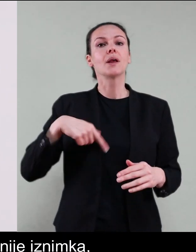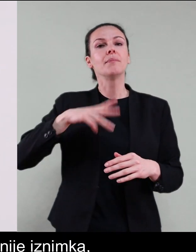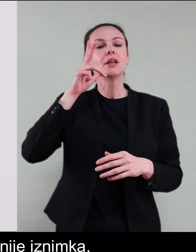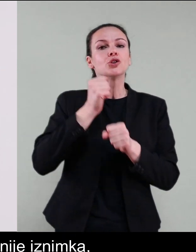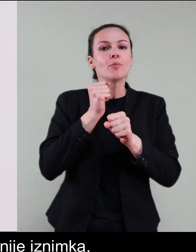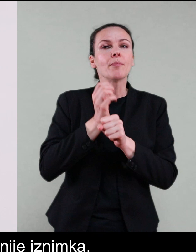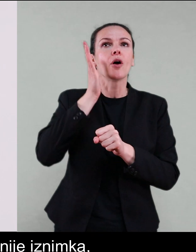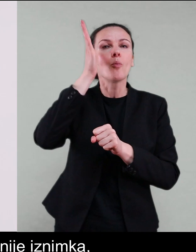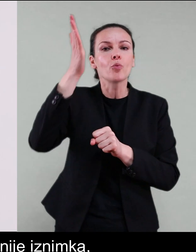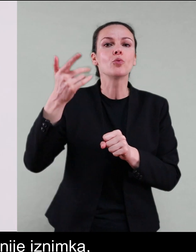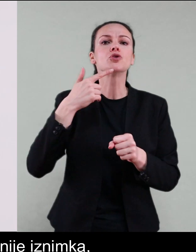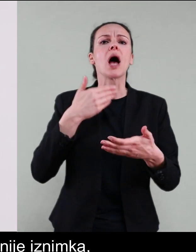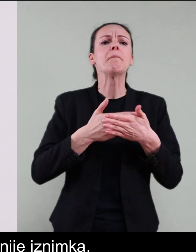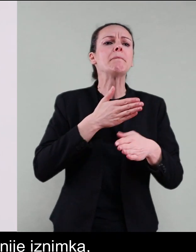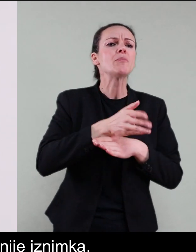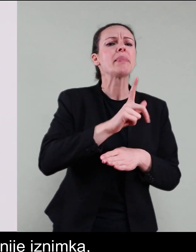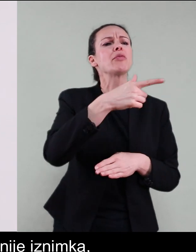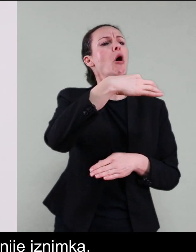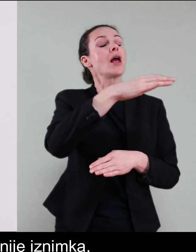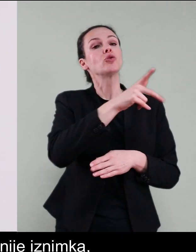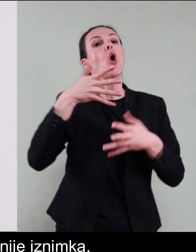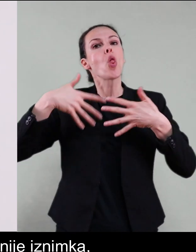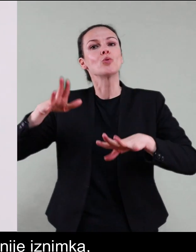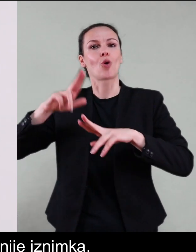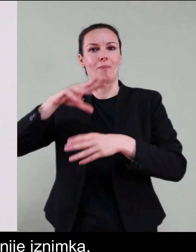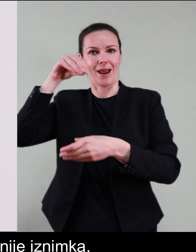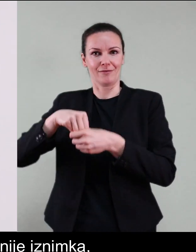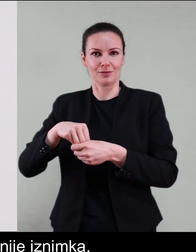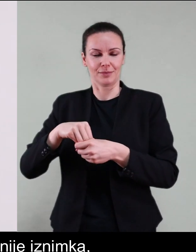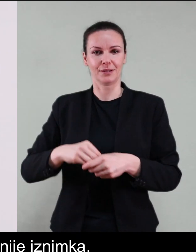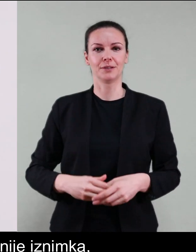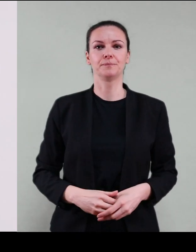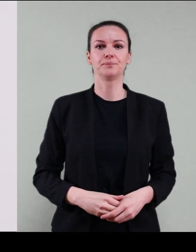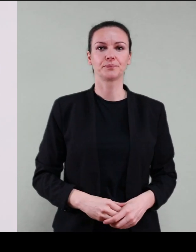Gradimo budućnost u kojoj pristupačnost nije iznimka, već ljudsko pravo.